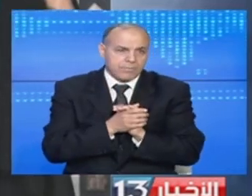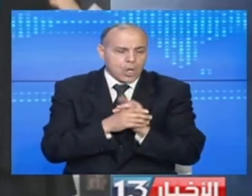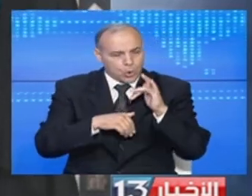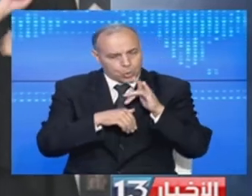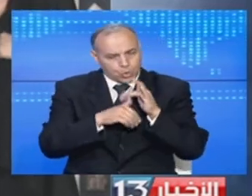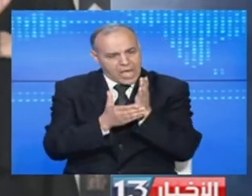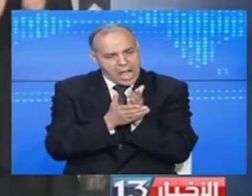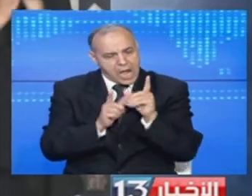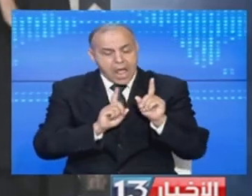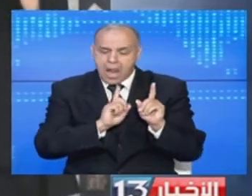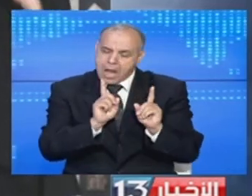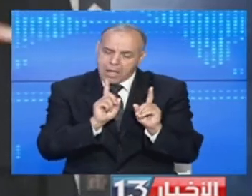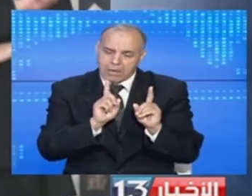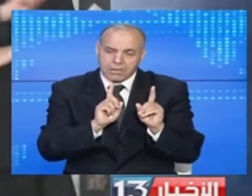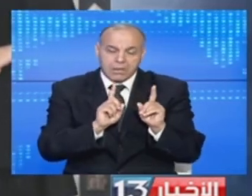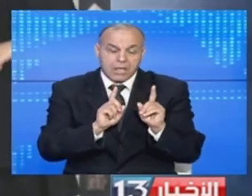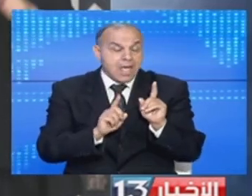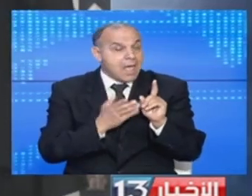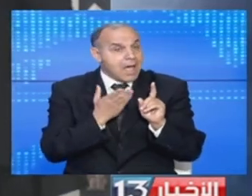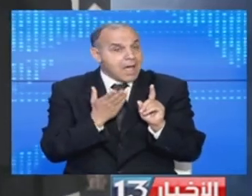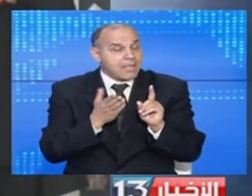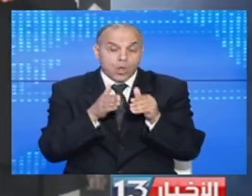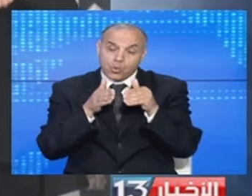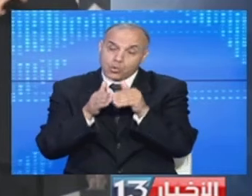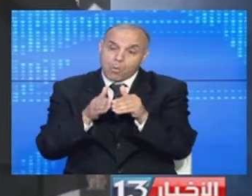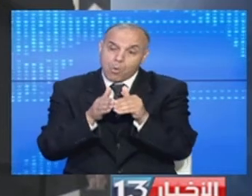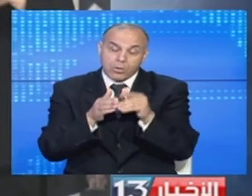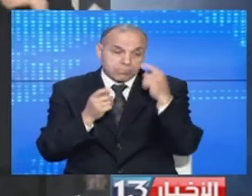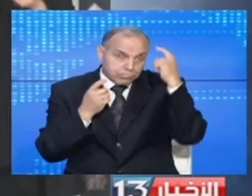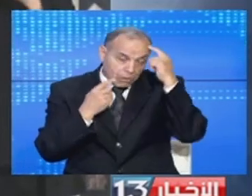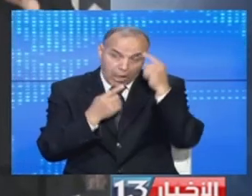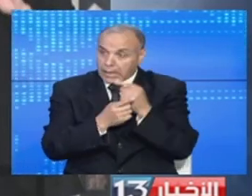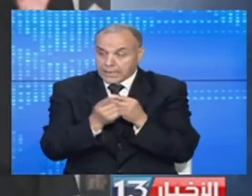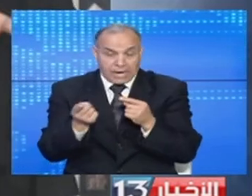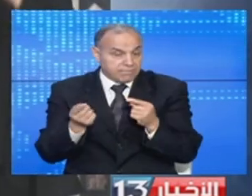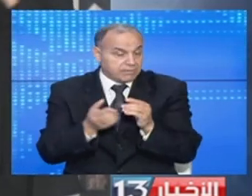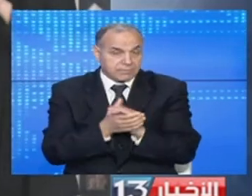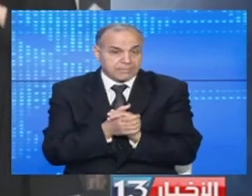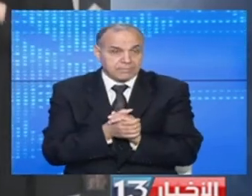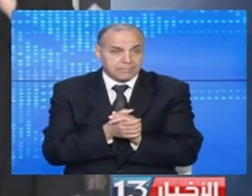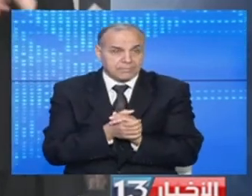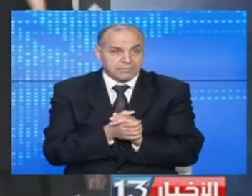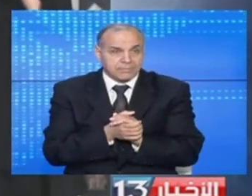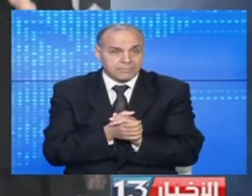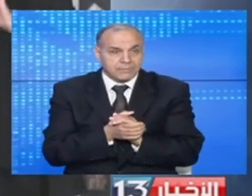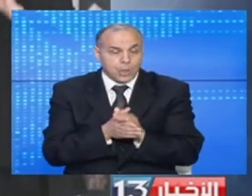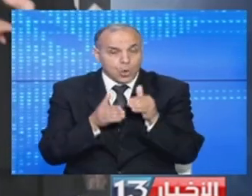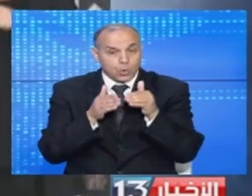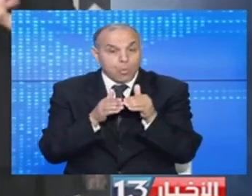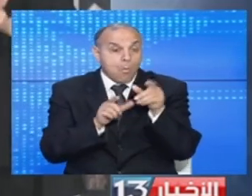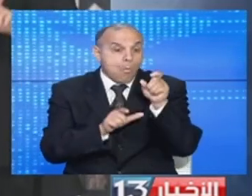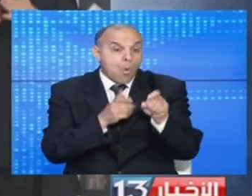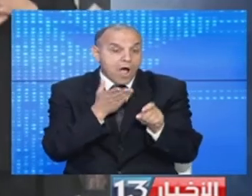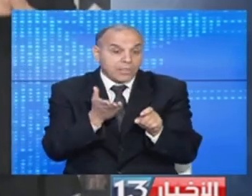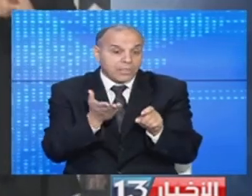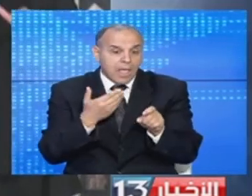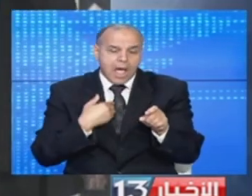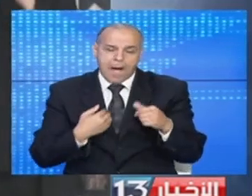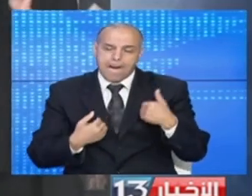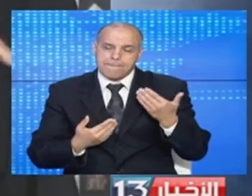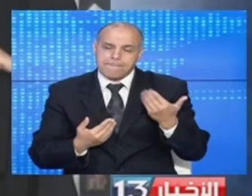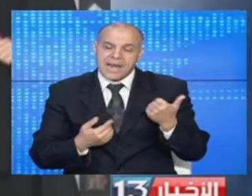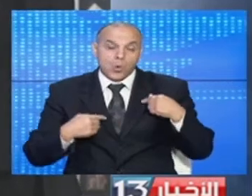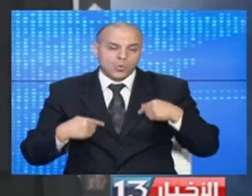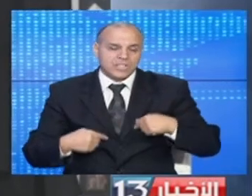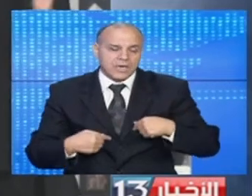الحقوق والحريات العامة لا هذا مطلب اعتقد انه هو مطلب يطلب المواطن قبل ما تفرض السلطة